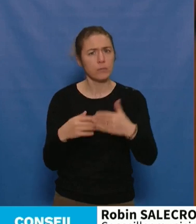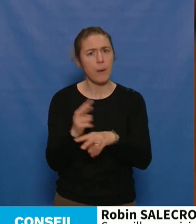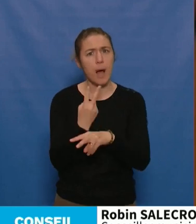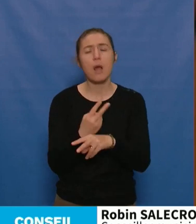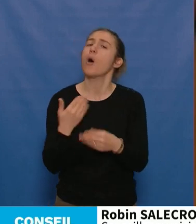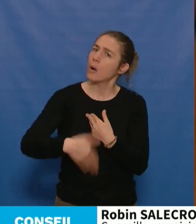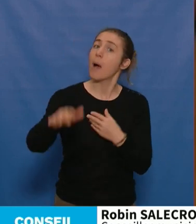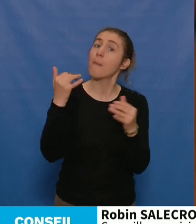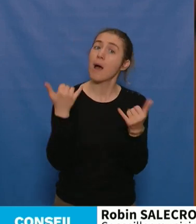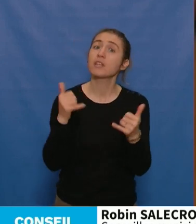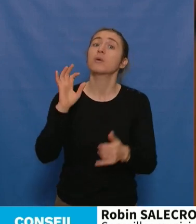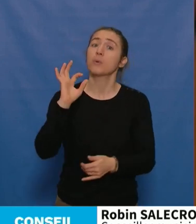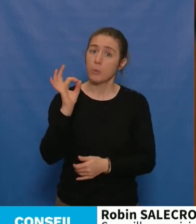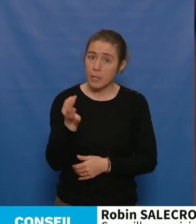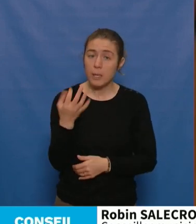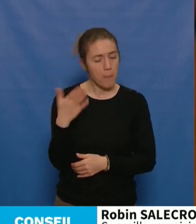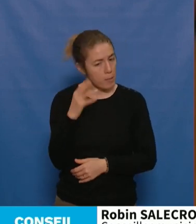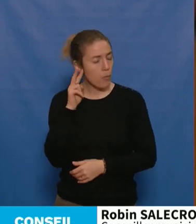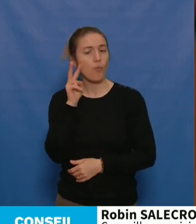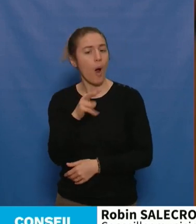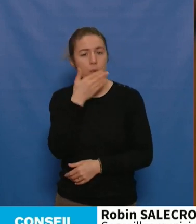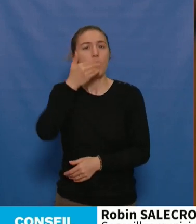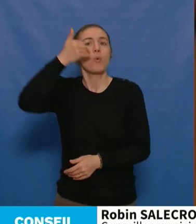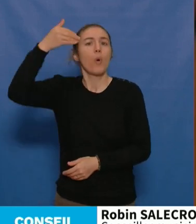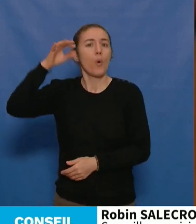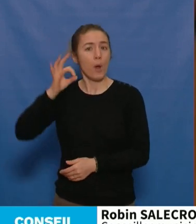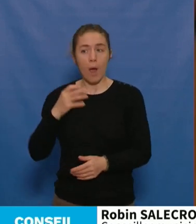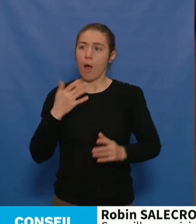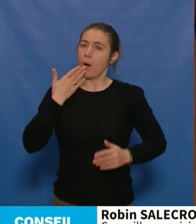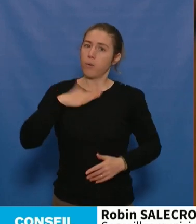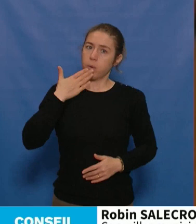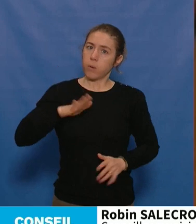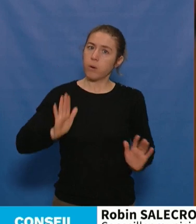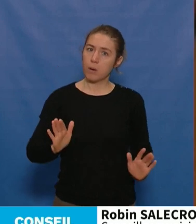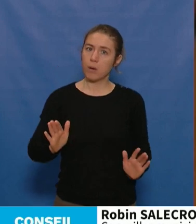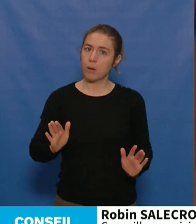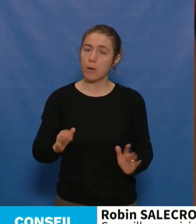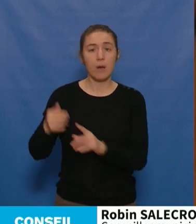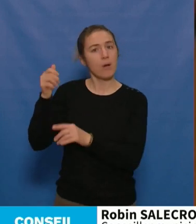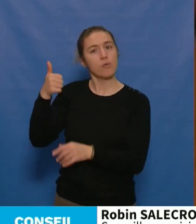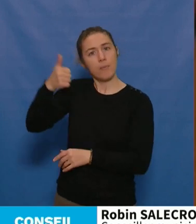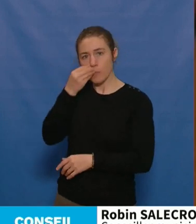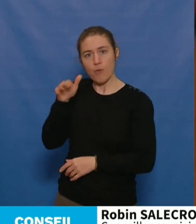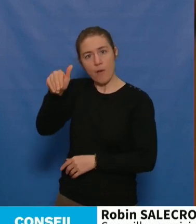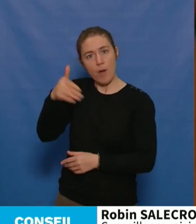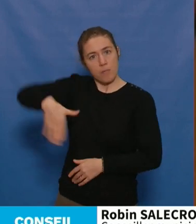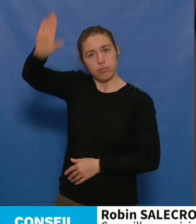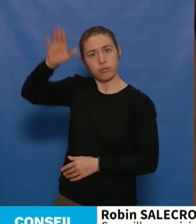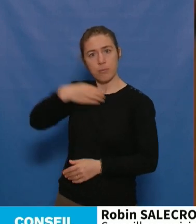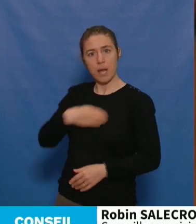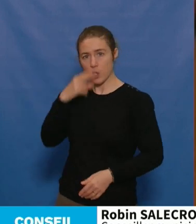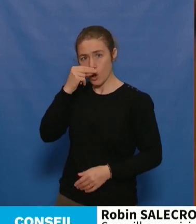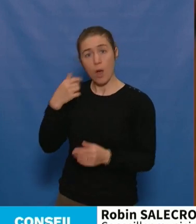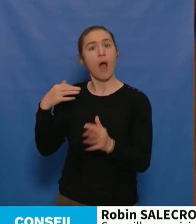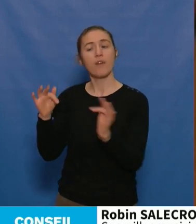devant nous, mais la tendance est plutôt à l'amélioration. Et c'est tant mieux. Et pour une prétendante à la mairie de Nantes, même dans l'opposition, je pense